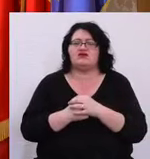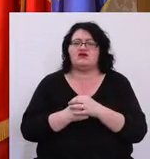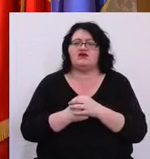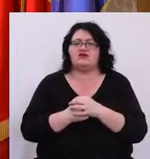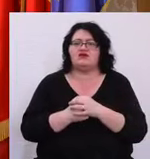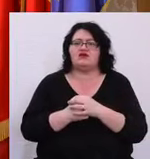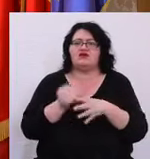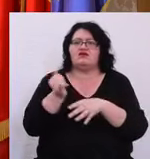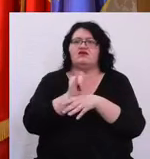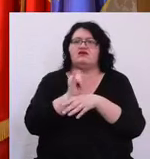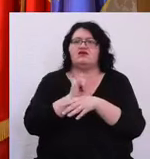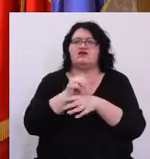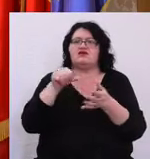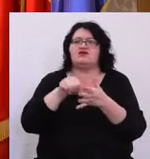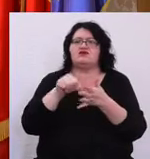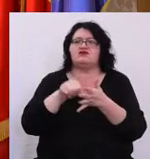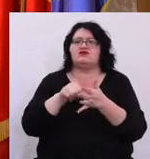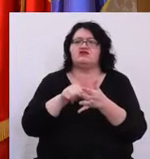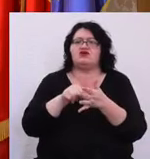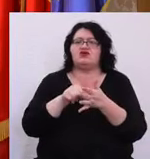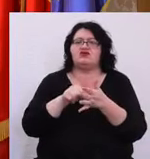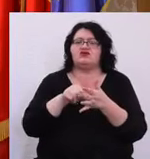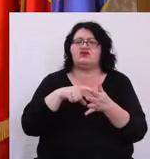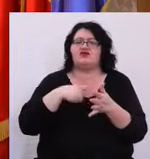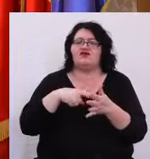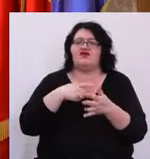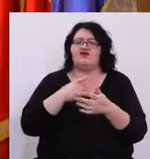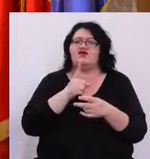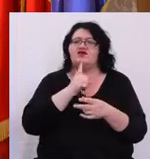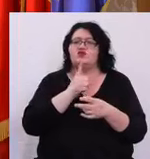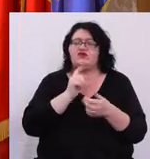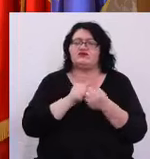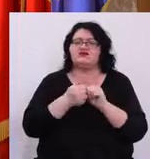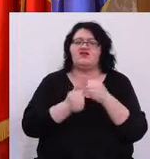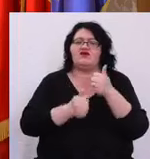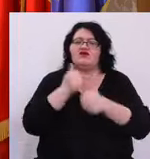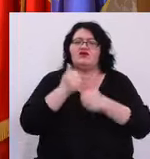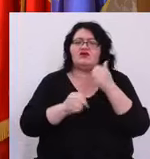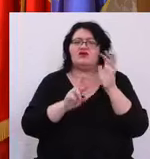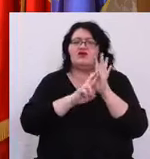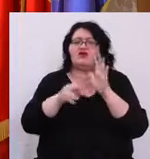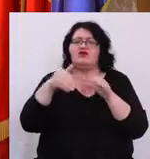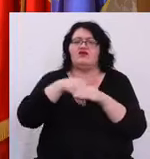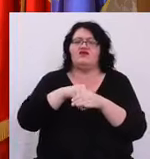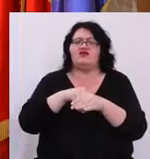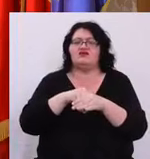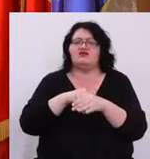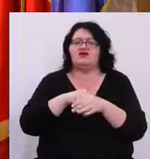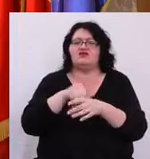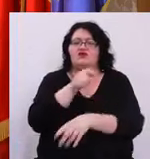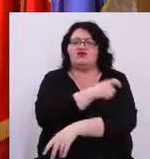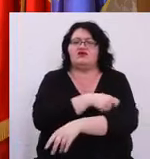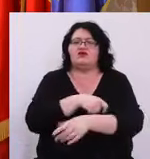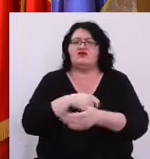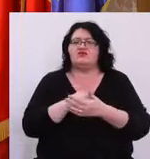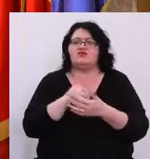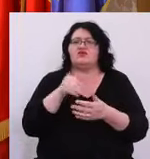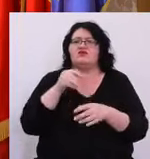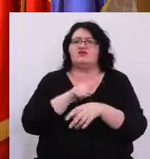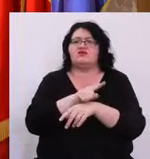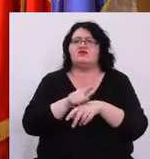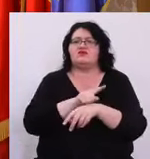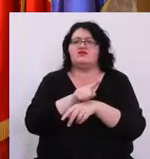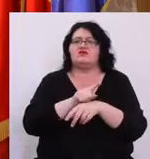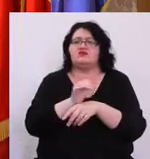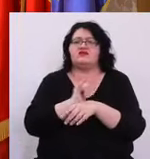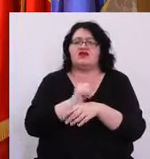interimari la Centrul de Proiecte Culturale numiți Sau va fi direct prin concurs? Pentru că în regulamentul votat de Celestrie Că puteți numi un director interimar